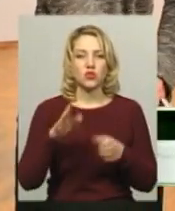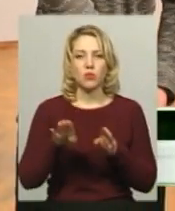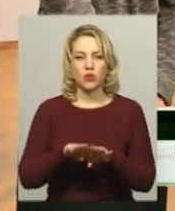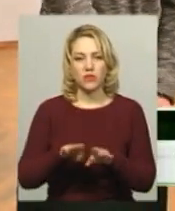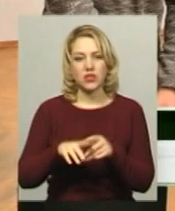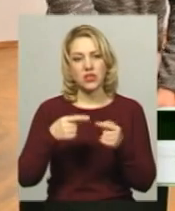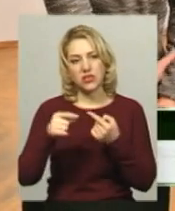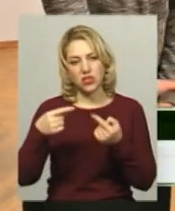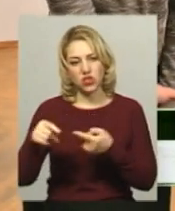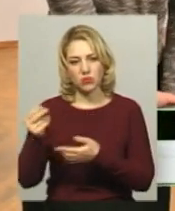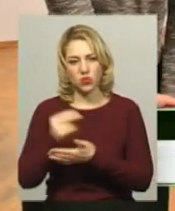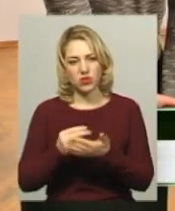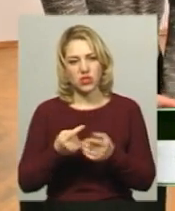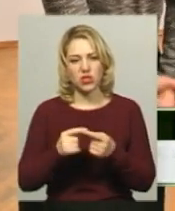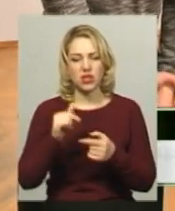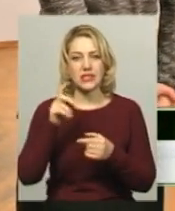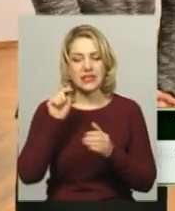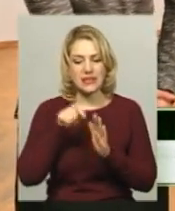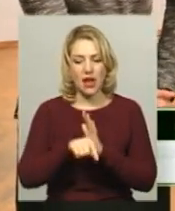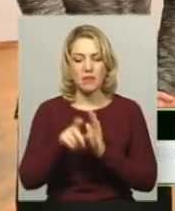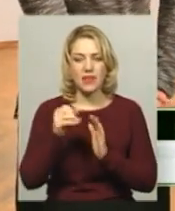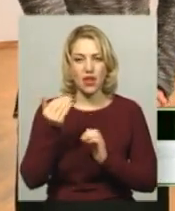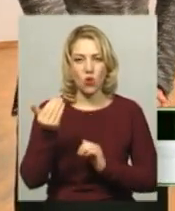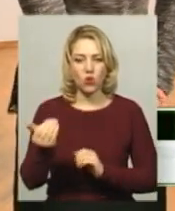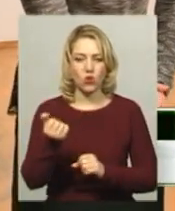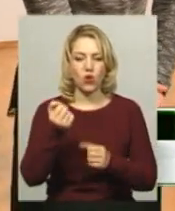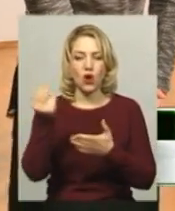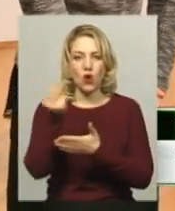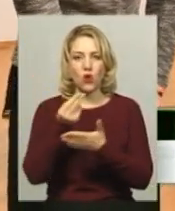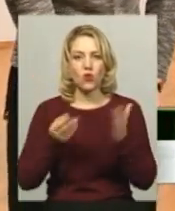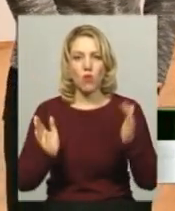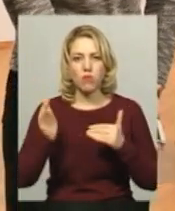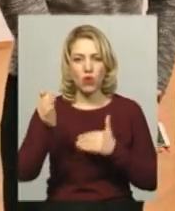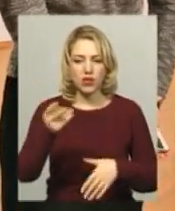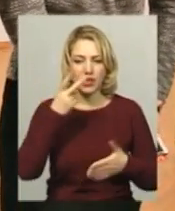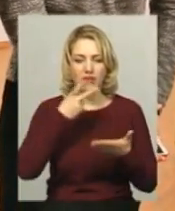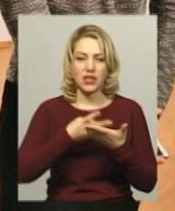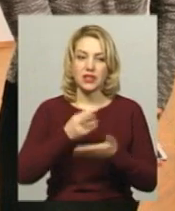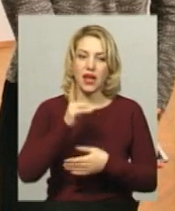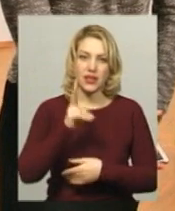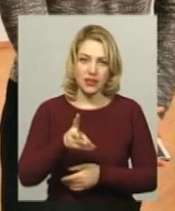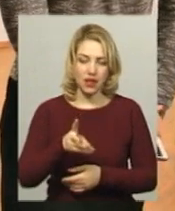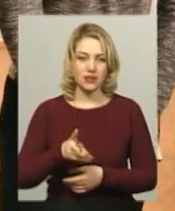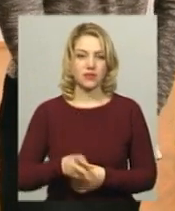саме на його роботах це виглядає, з одної сторони, як